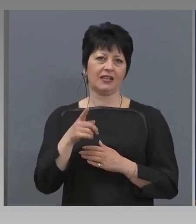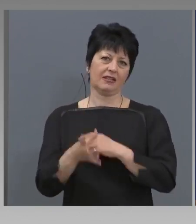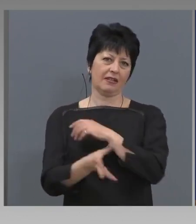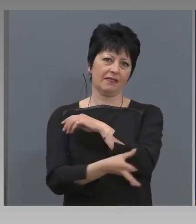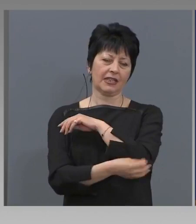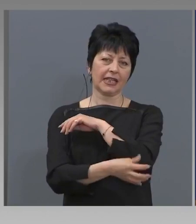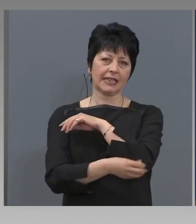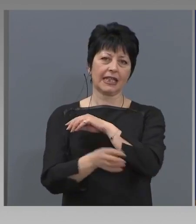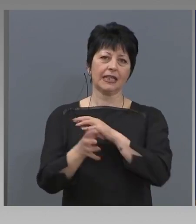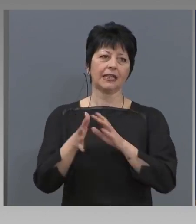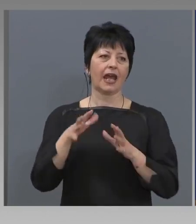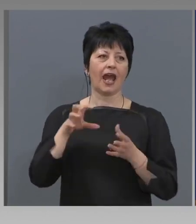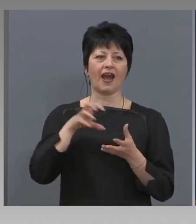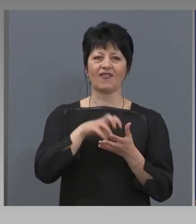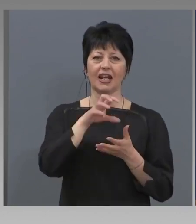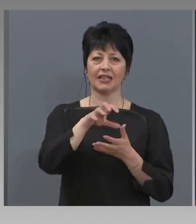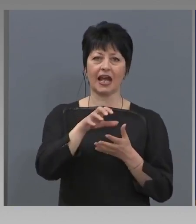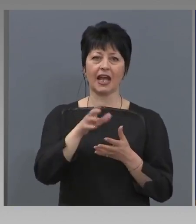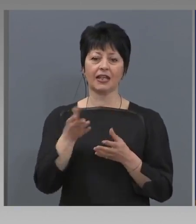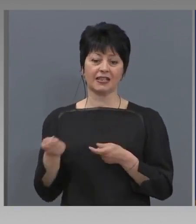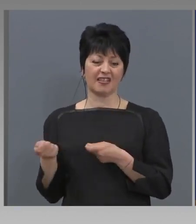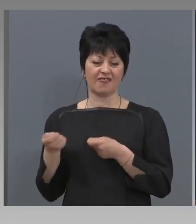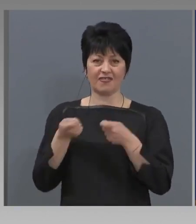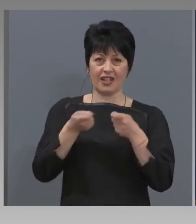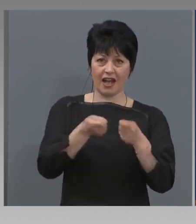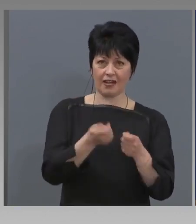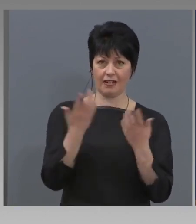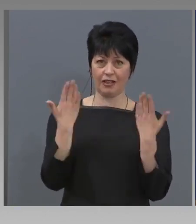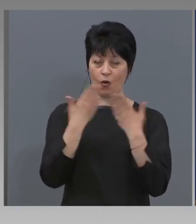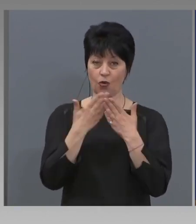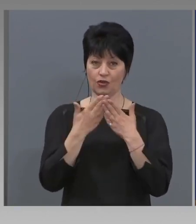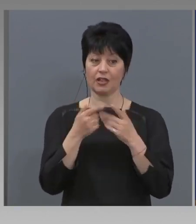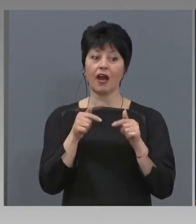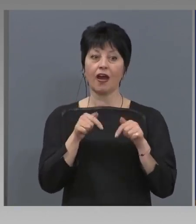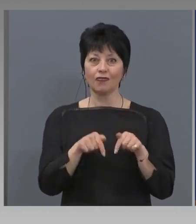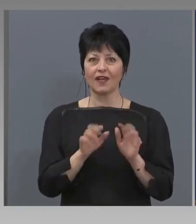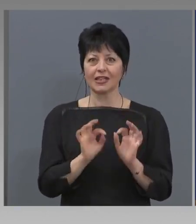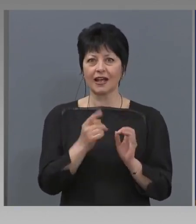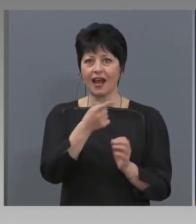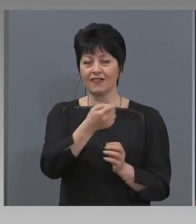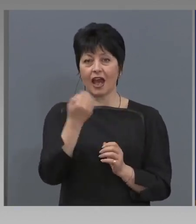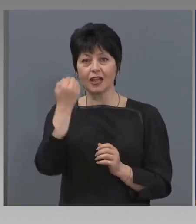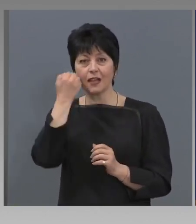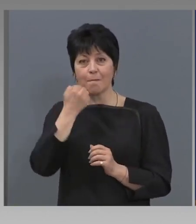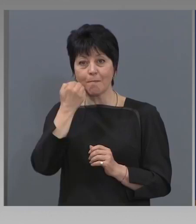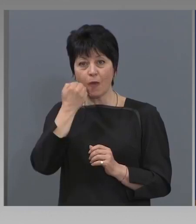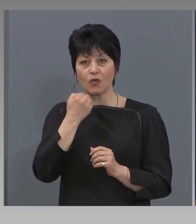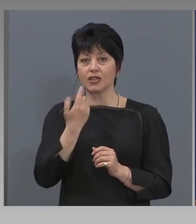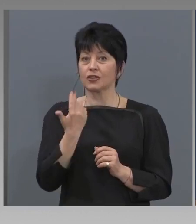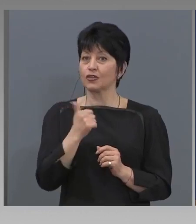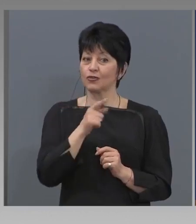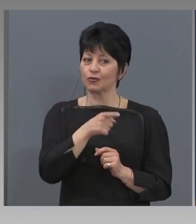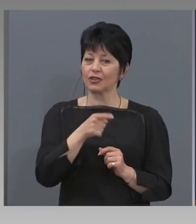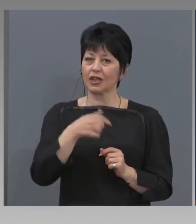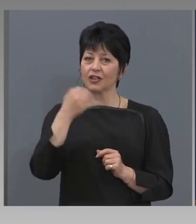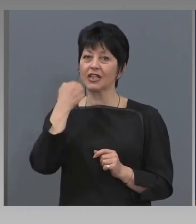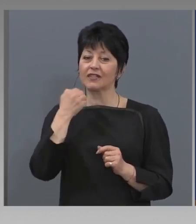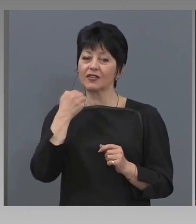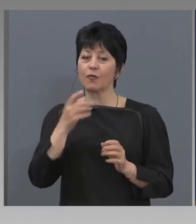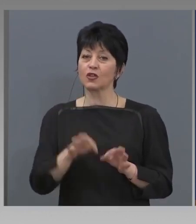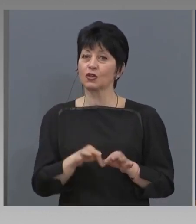бяха вкарани да учат. И сега това е в тяхна полза, защото ще могат да ползват мярката, която е ходило на училище.